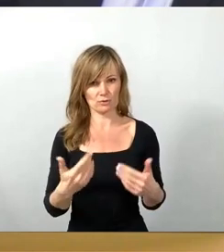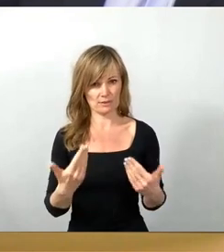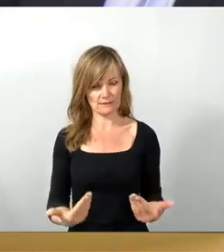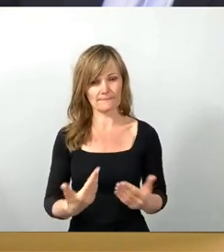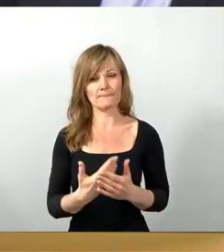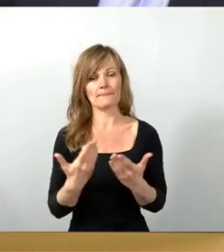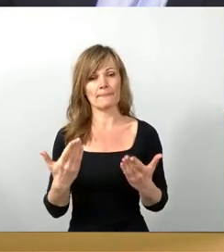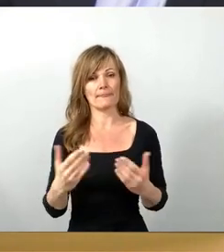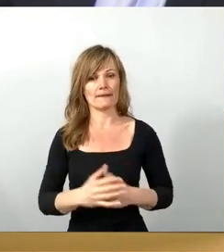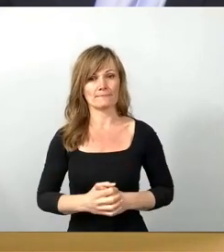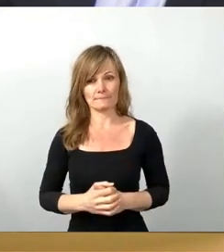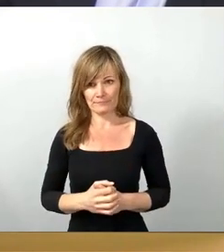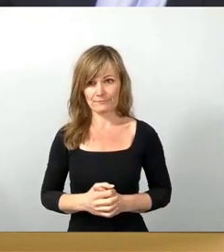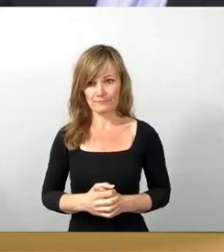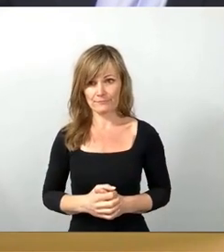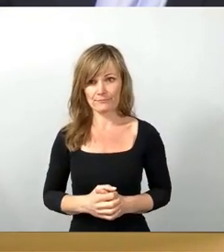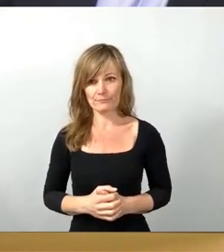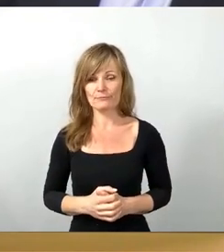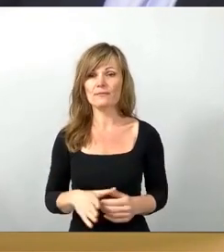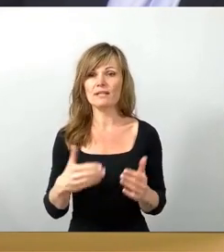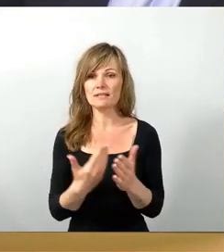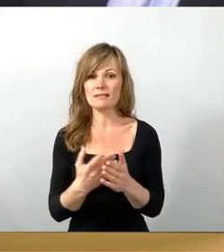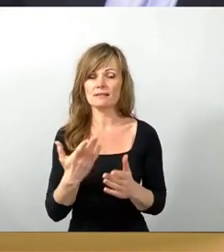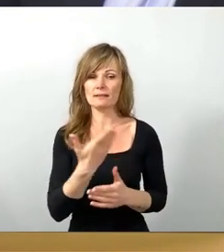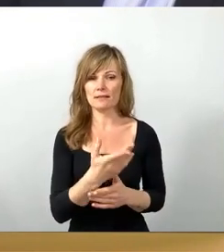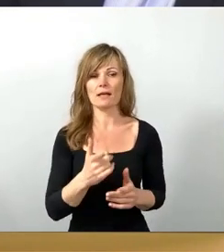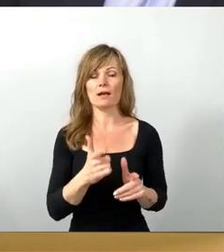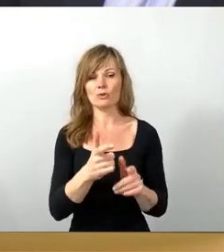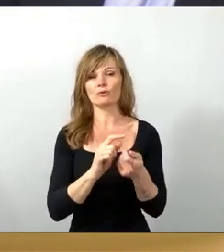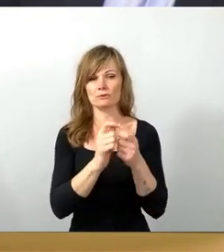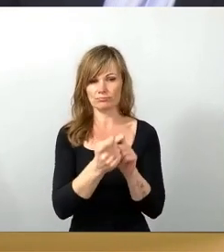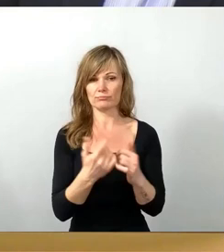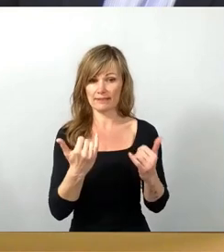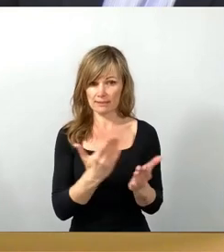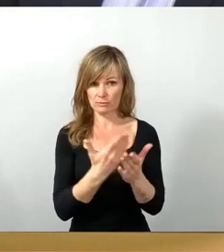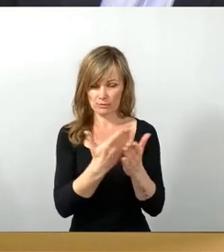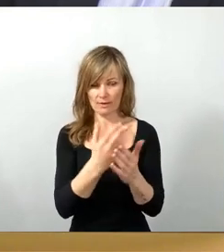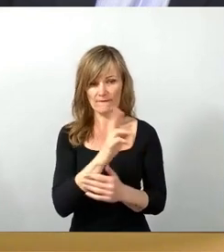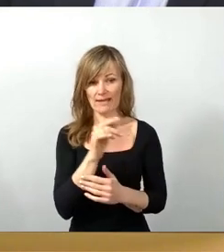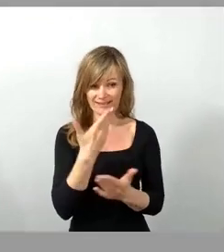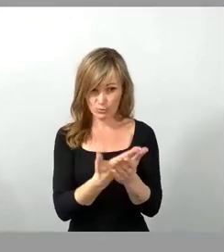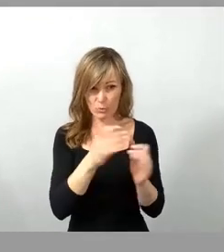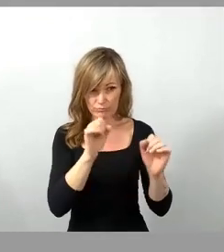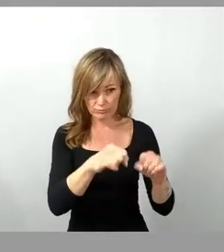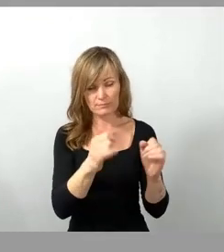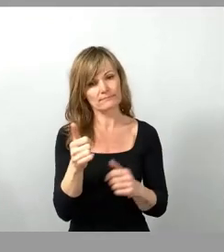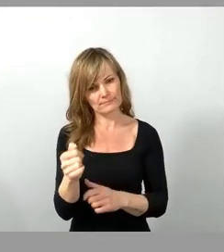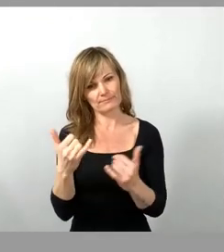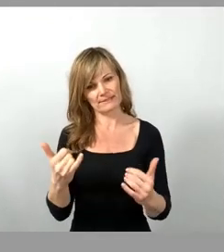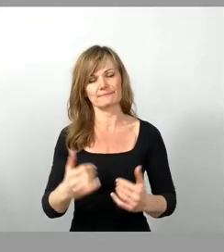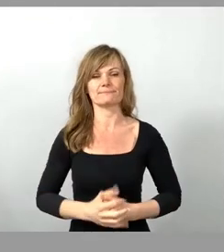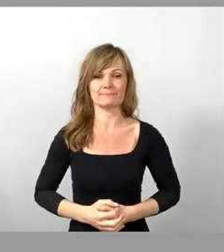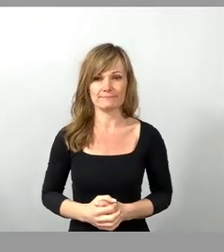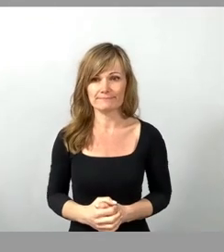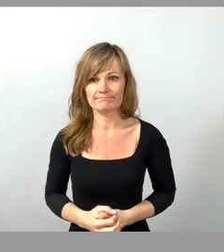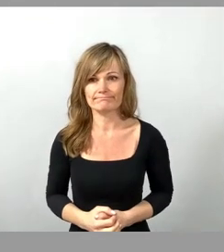so veränderten Ausschussbericht zur Abstimmung. Wer dem Ausschussbericht zustimmen kann oder sein Stimmzeichen geben will, den bitte